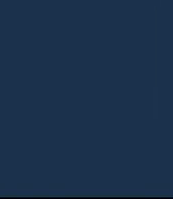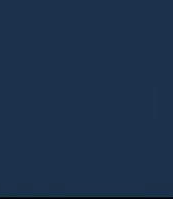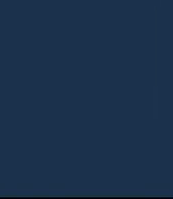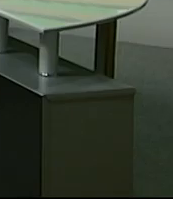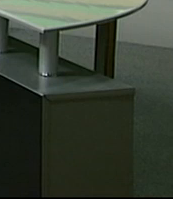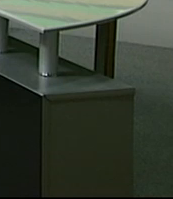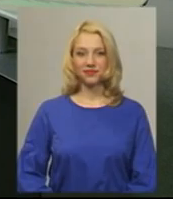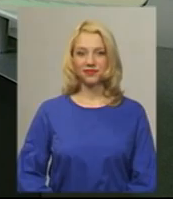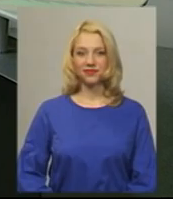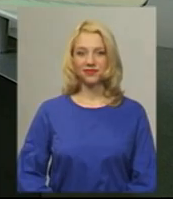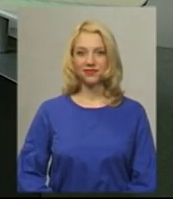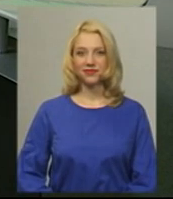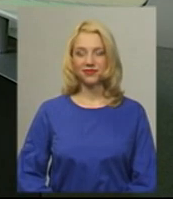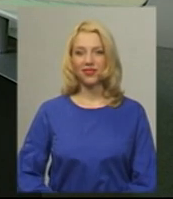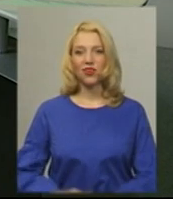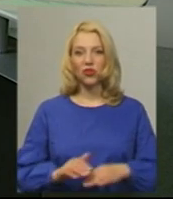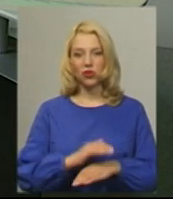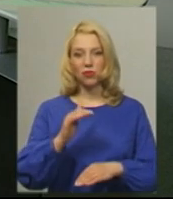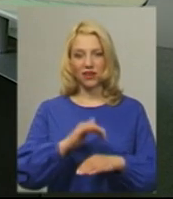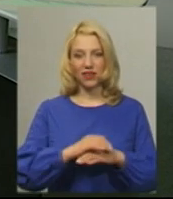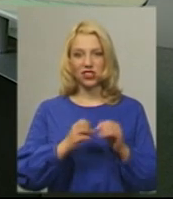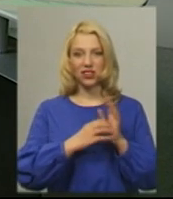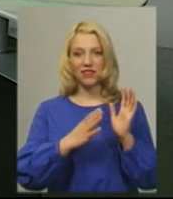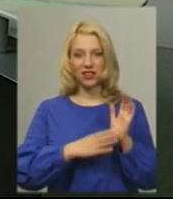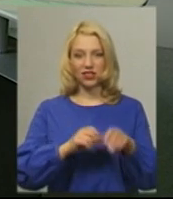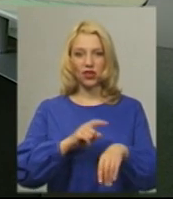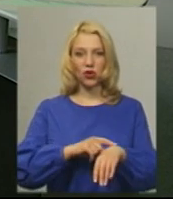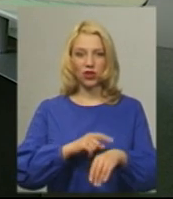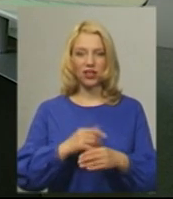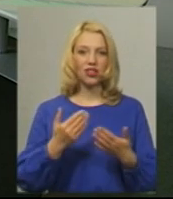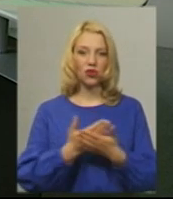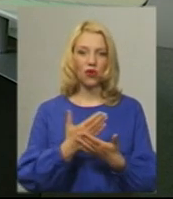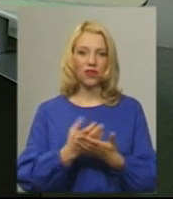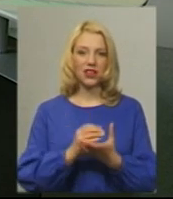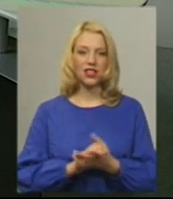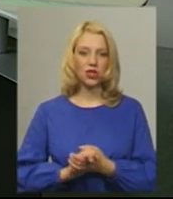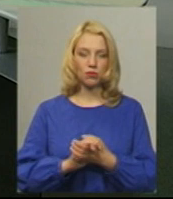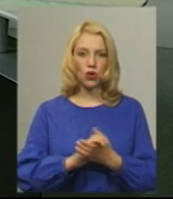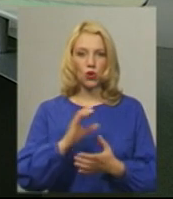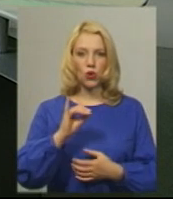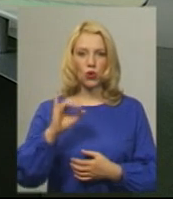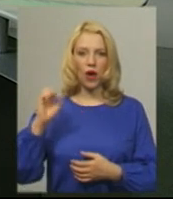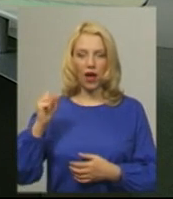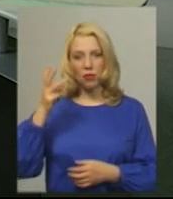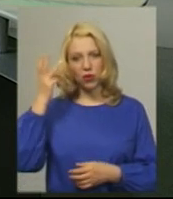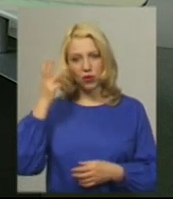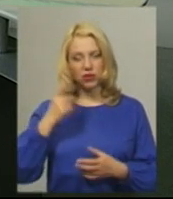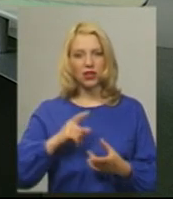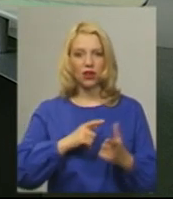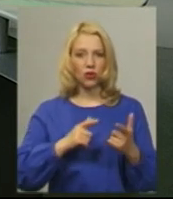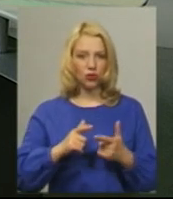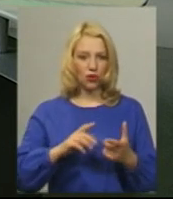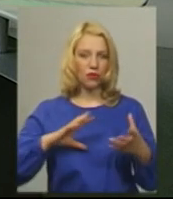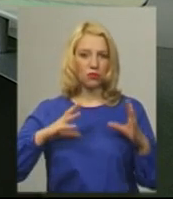Музика Доброго вечора, 19-та година. Служба новин Суспільного мовника Явподілля готова підбити інформаційний